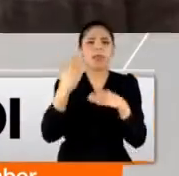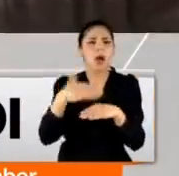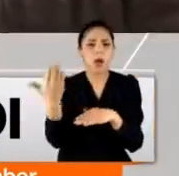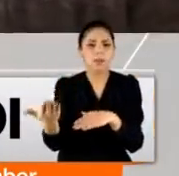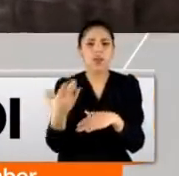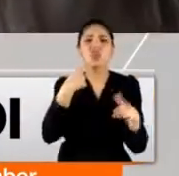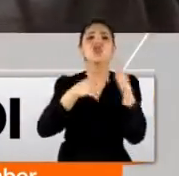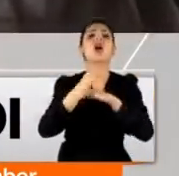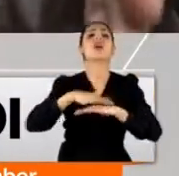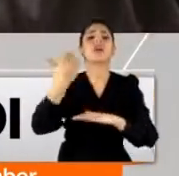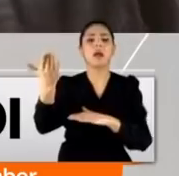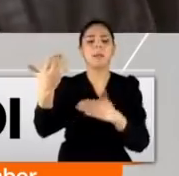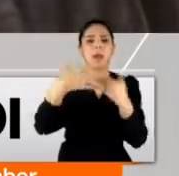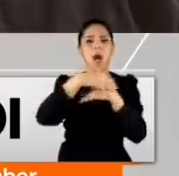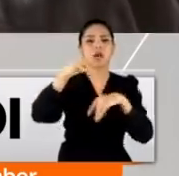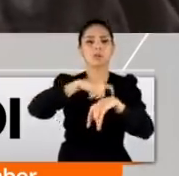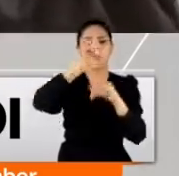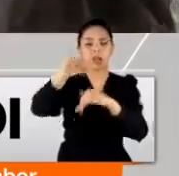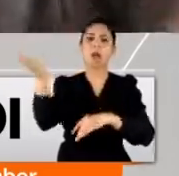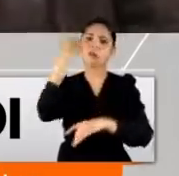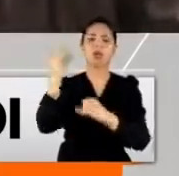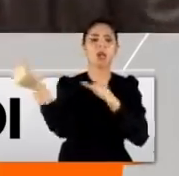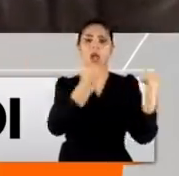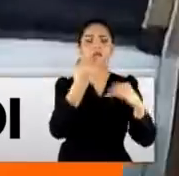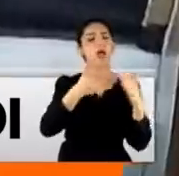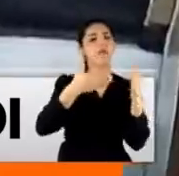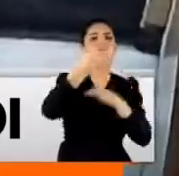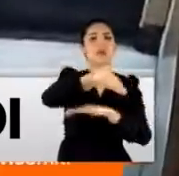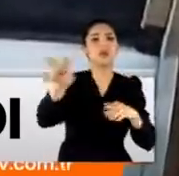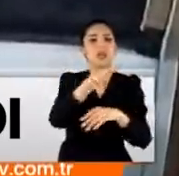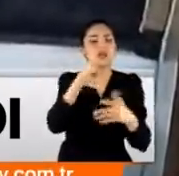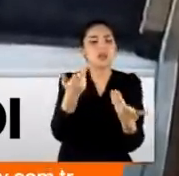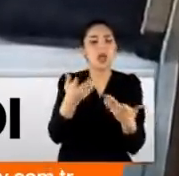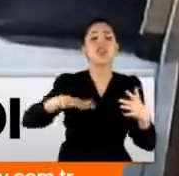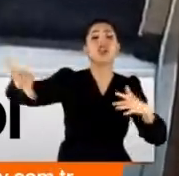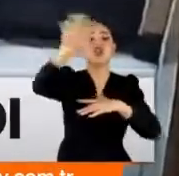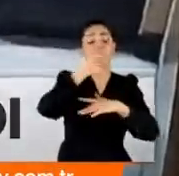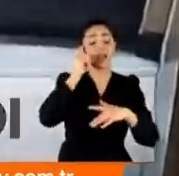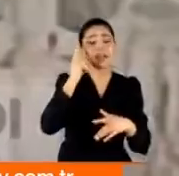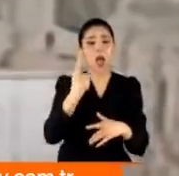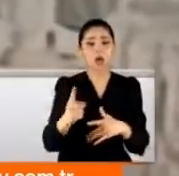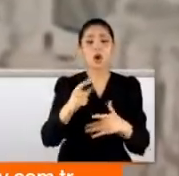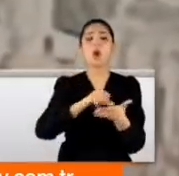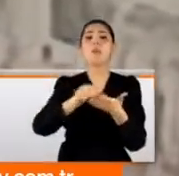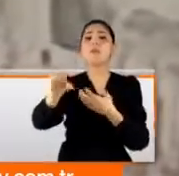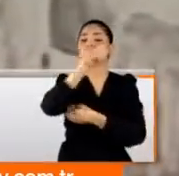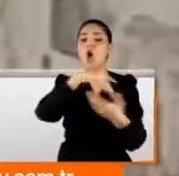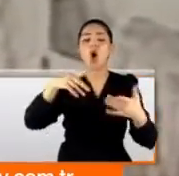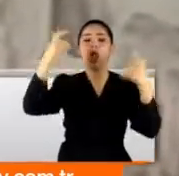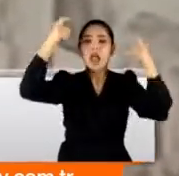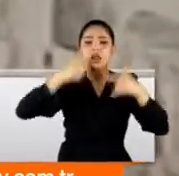yaptı. Şikayetçi olmamış. Akşam istekiler yine bağırıp çağırdılar. Tekrar içeri girdiler. Çevre sakinlerinin iddiasına göre tüm yaşananların